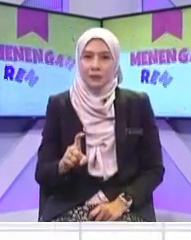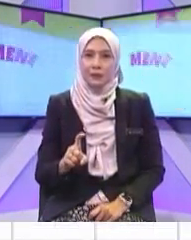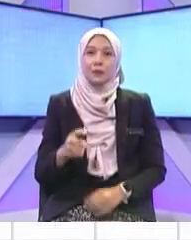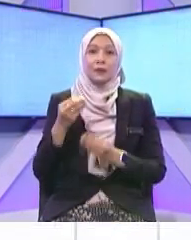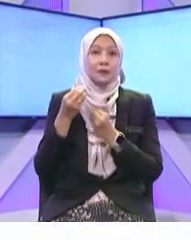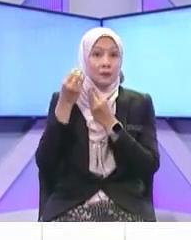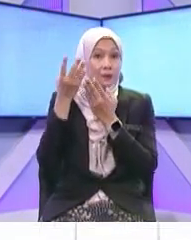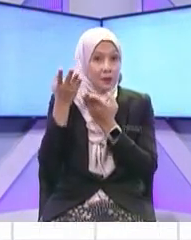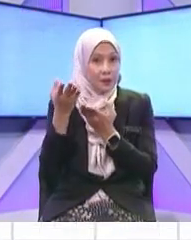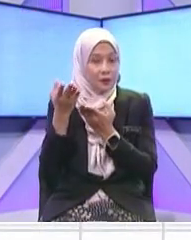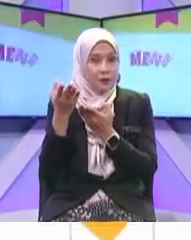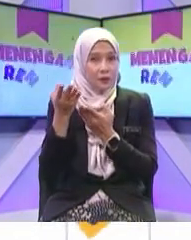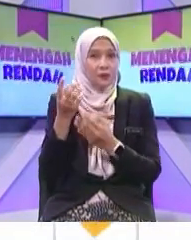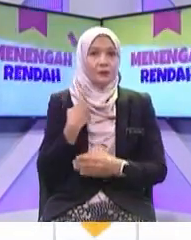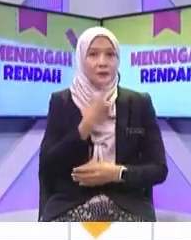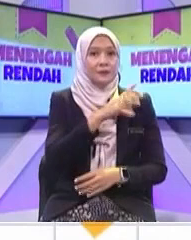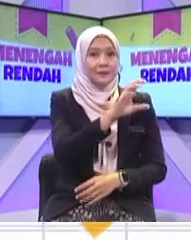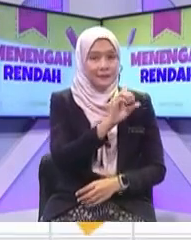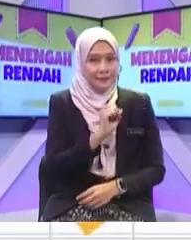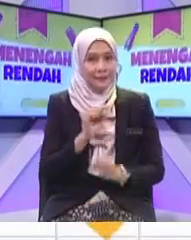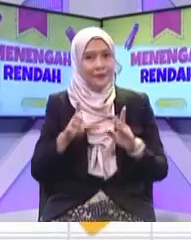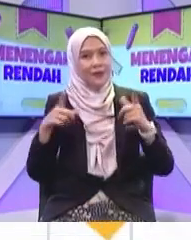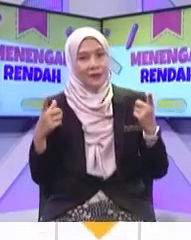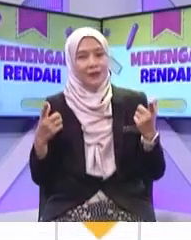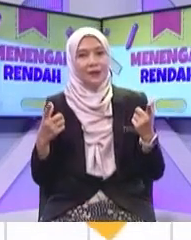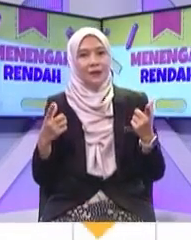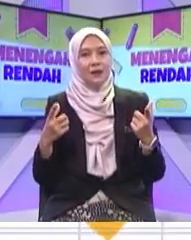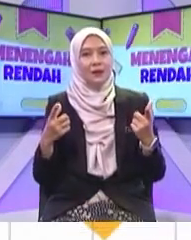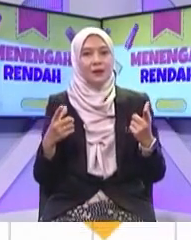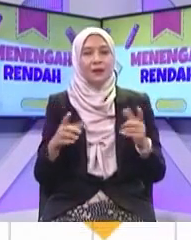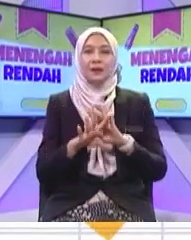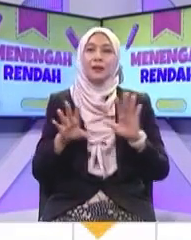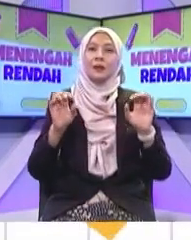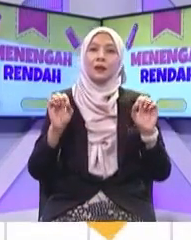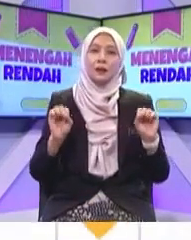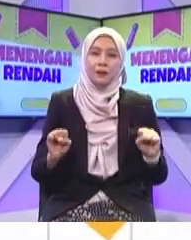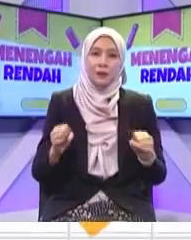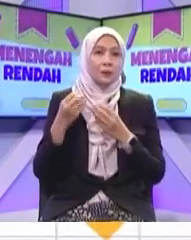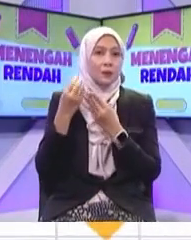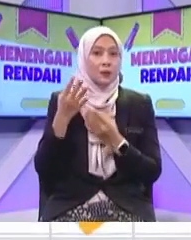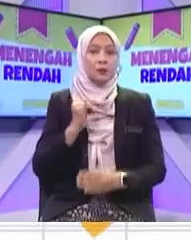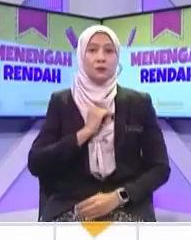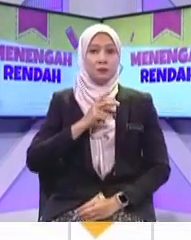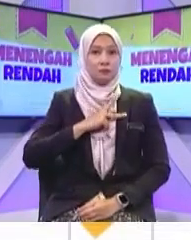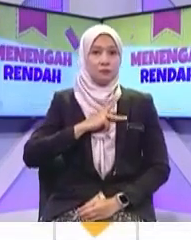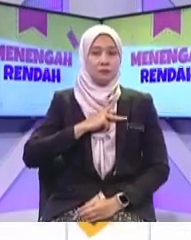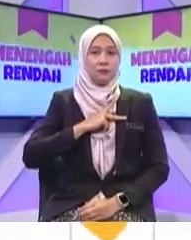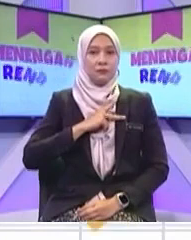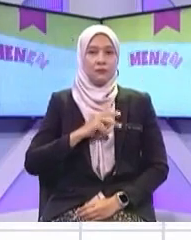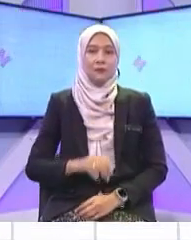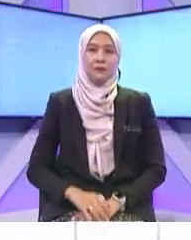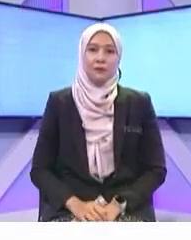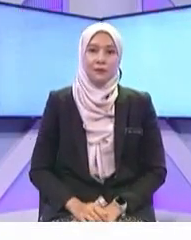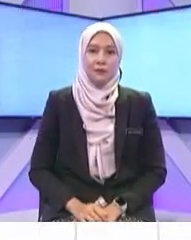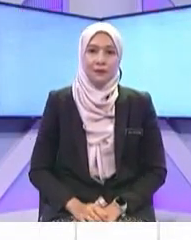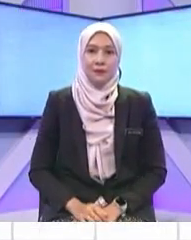tiru kalau kerja rumah jangan tiru jangan tiru berbincang tak apa berbincang tak apa jangan tiru jangan macam sampai